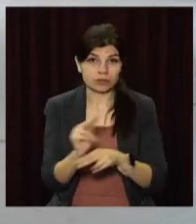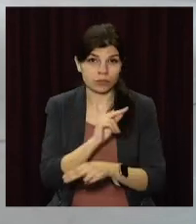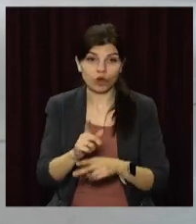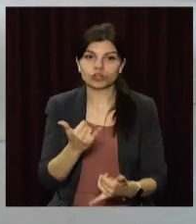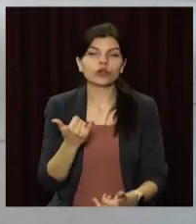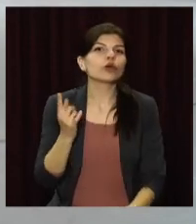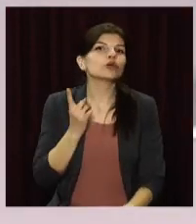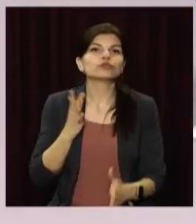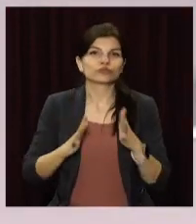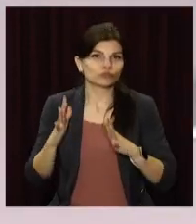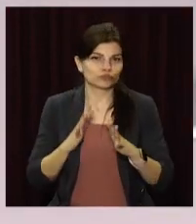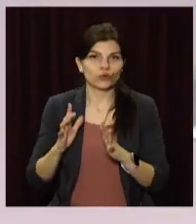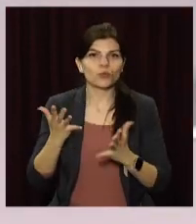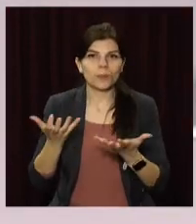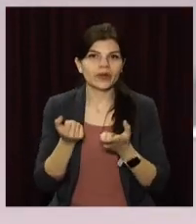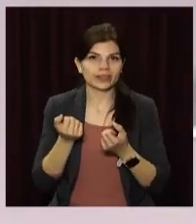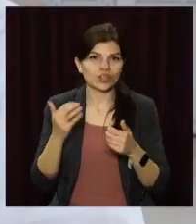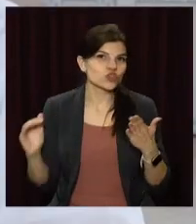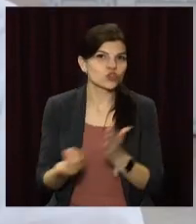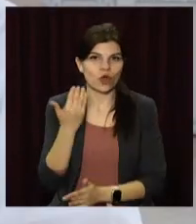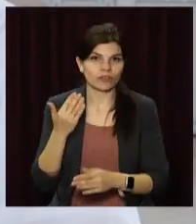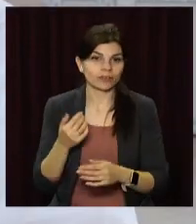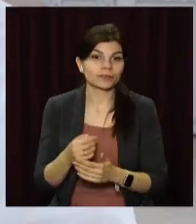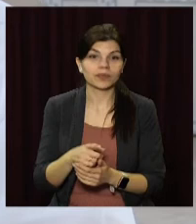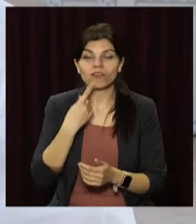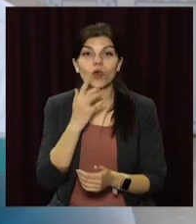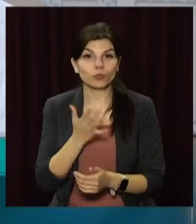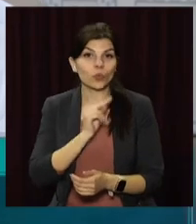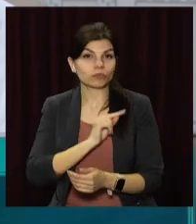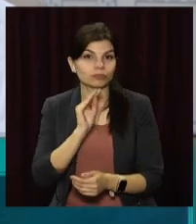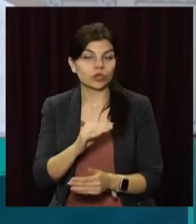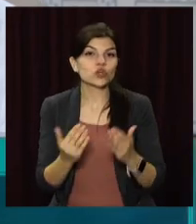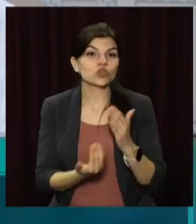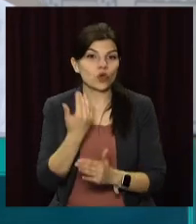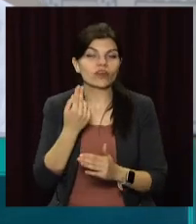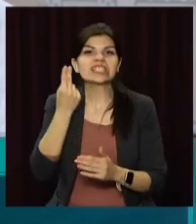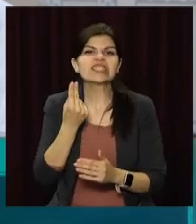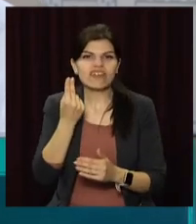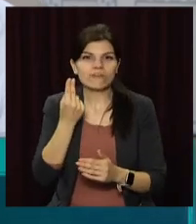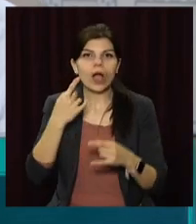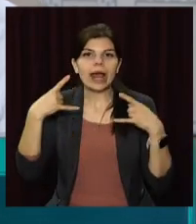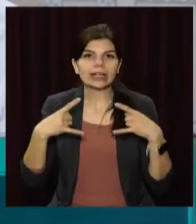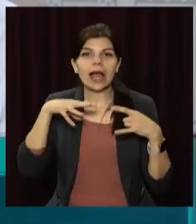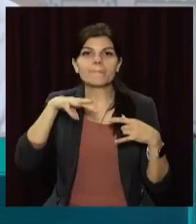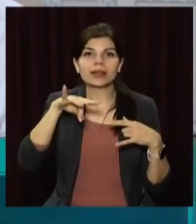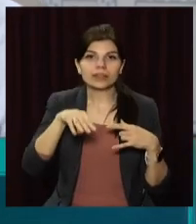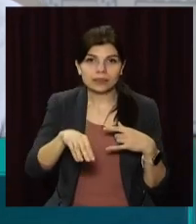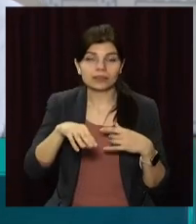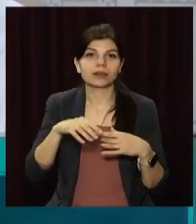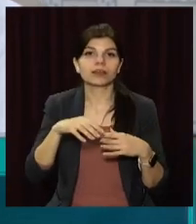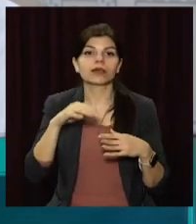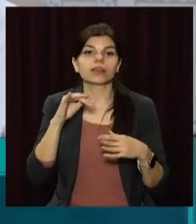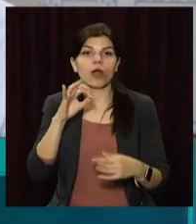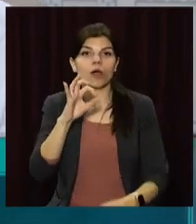чекають відкриття оновленого приймального відділення. Будуть функціонувати новий цифровий рентген-апарат, МРТ-апарат і